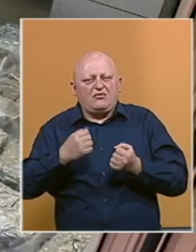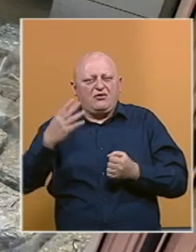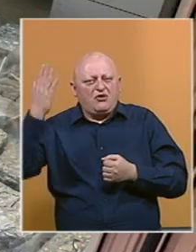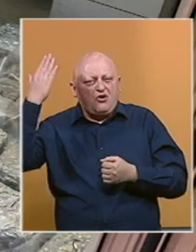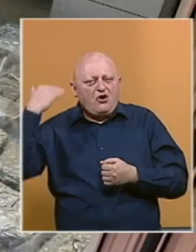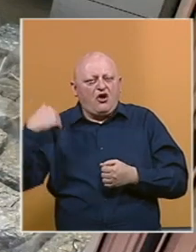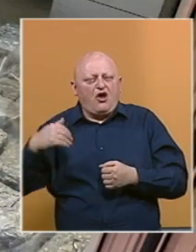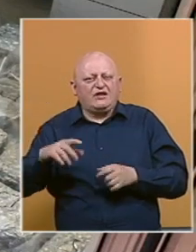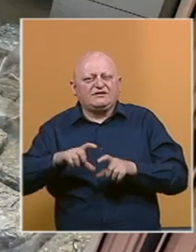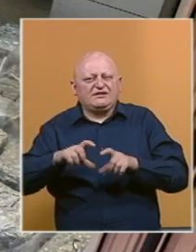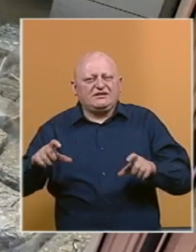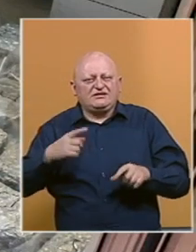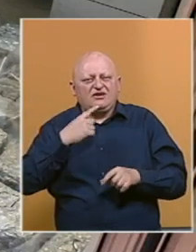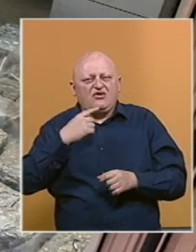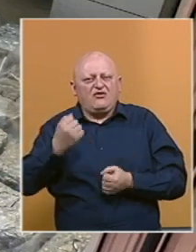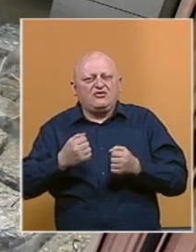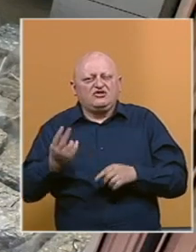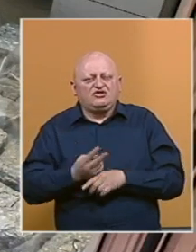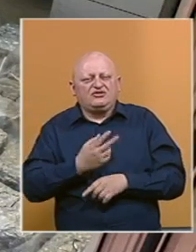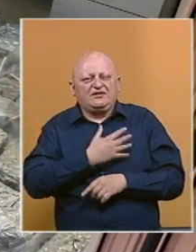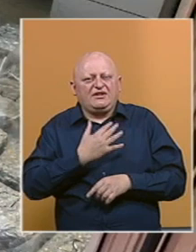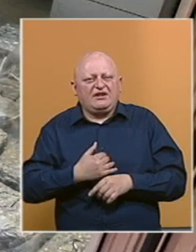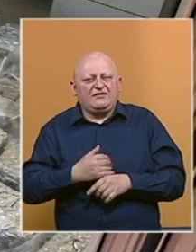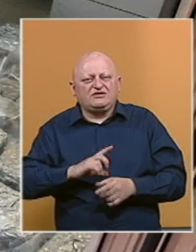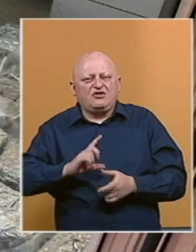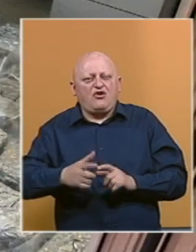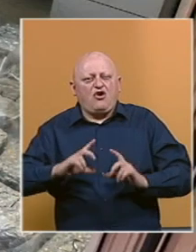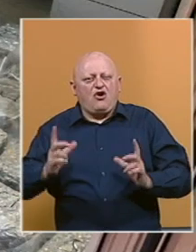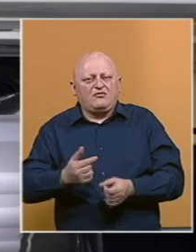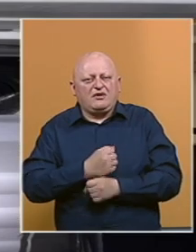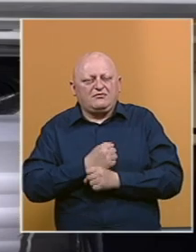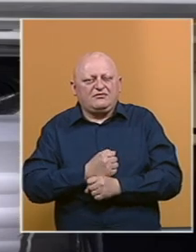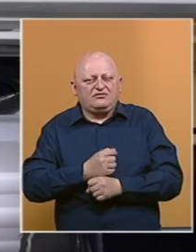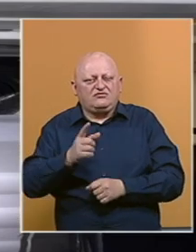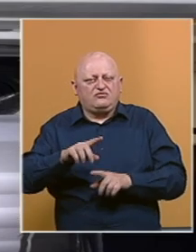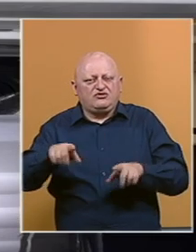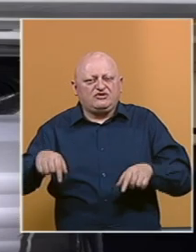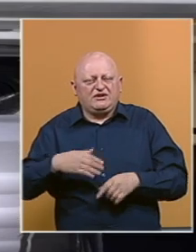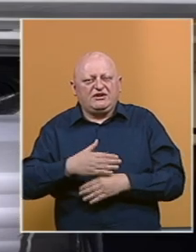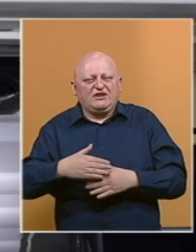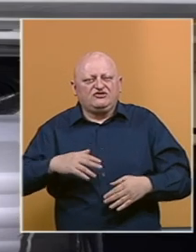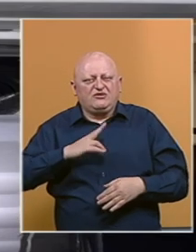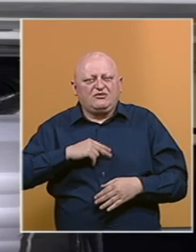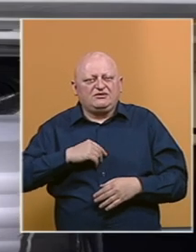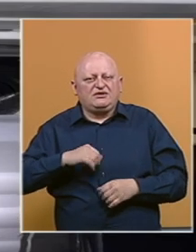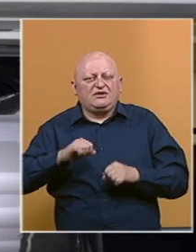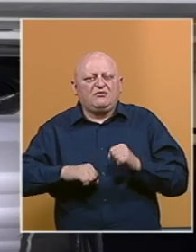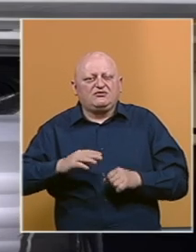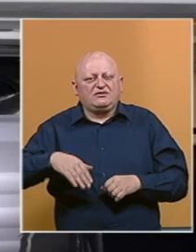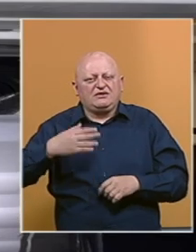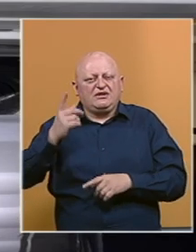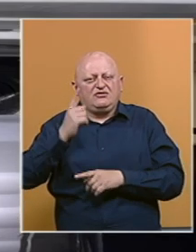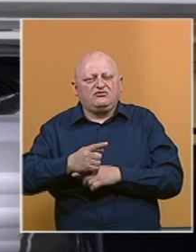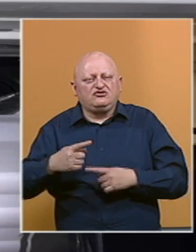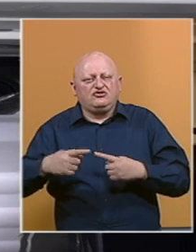automobilu holandske registracije koji je vozio državljanin Hrvatske. Odmah je priveden u prostorije granične policije, a o